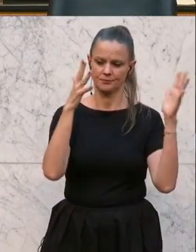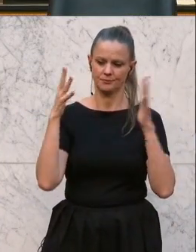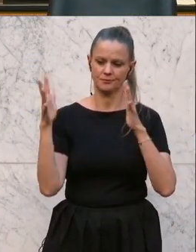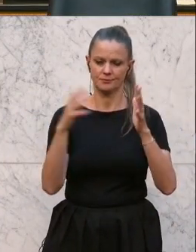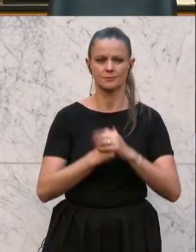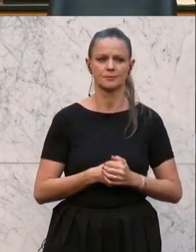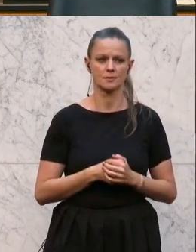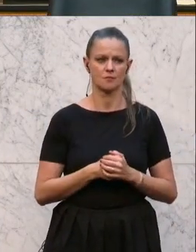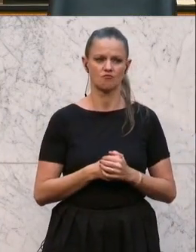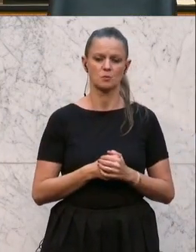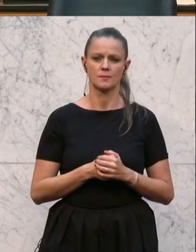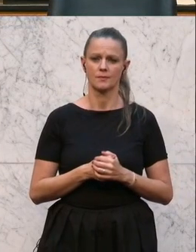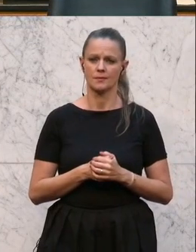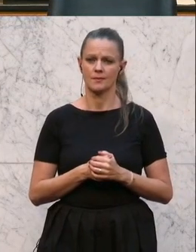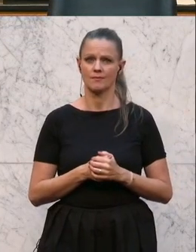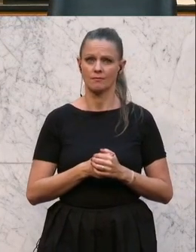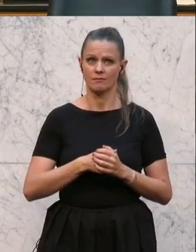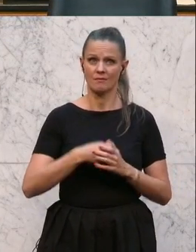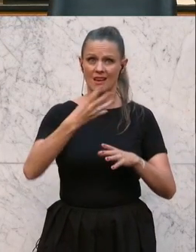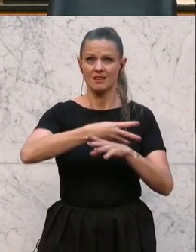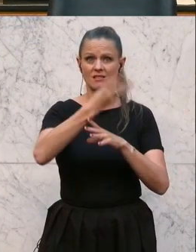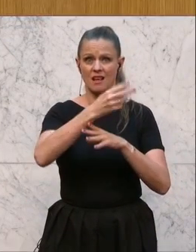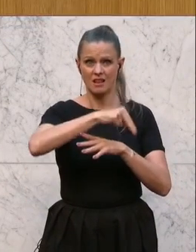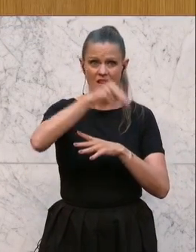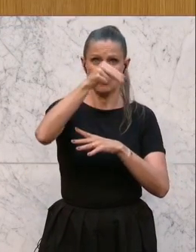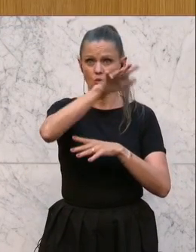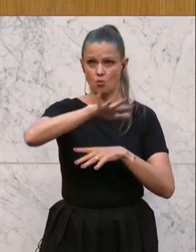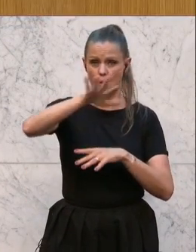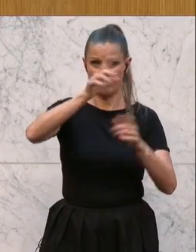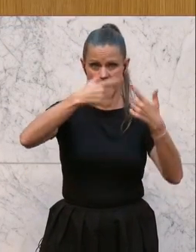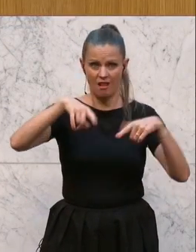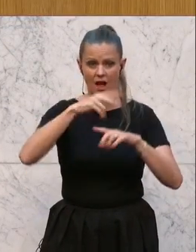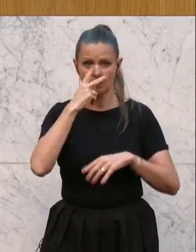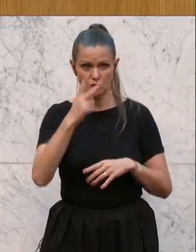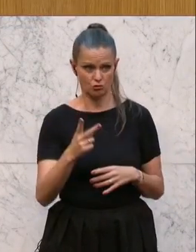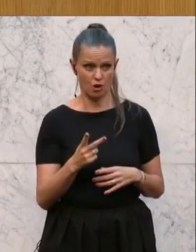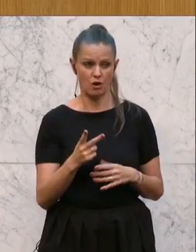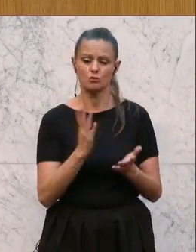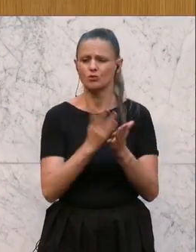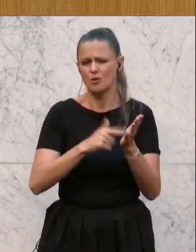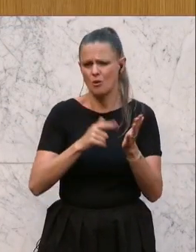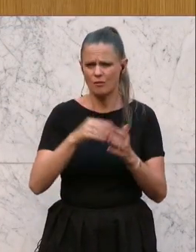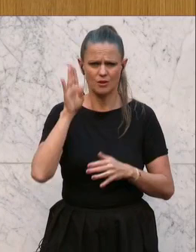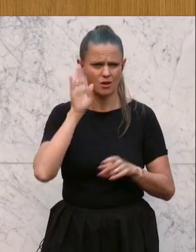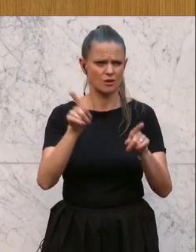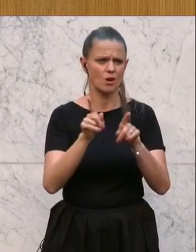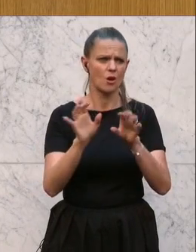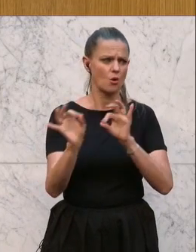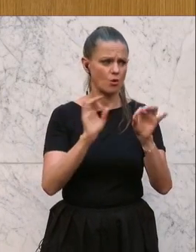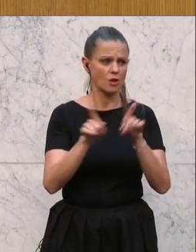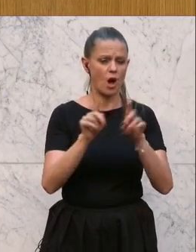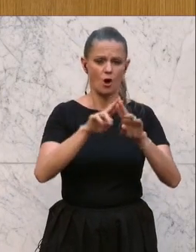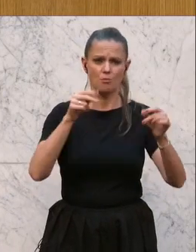Und wenn man sich die nordischen Länder ansieht, und wir haben das heute schon mehrfach gehört, oder auch rot geführte